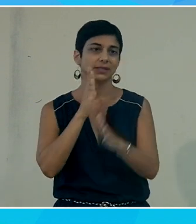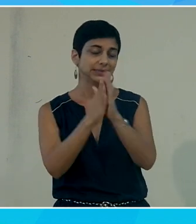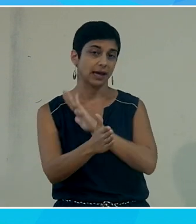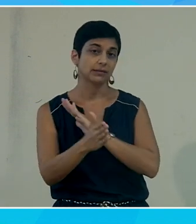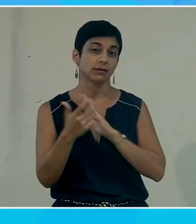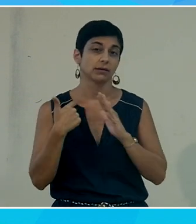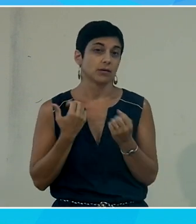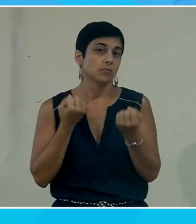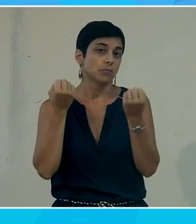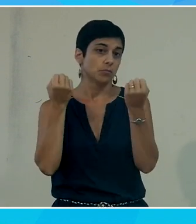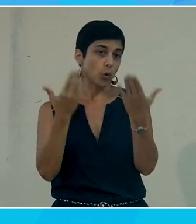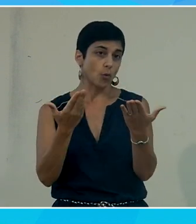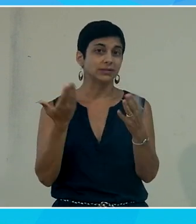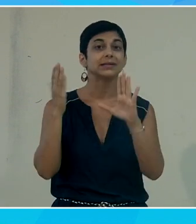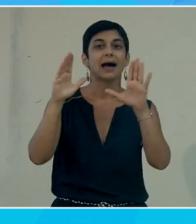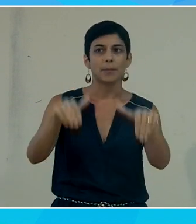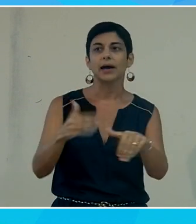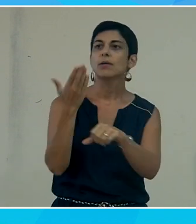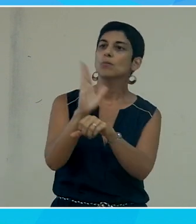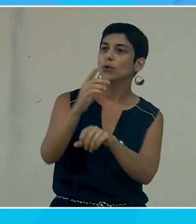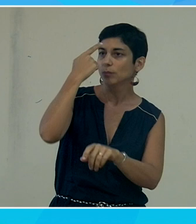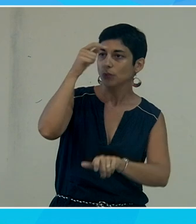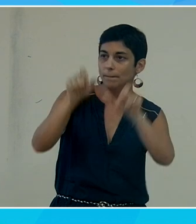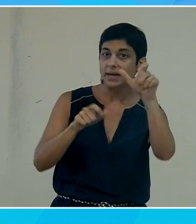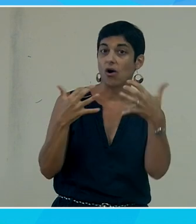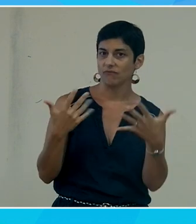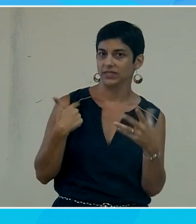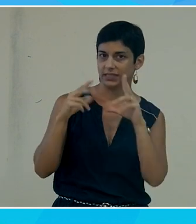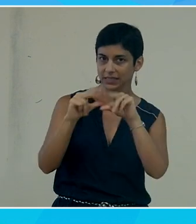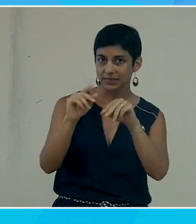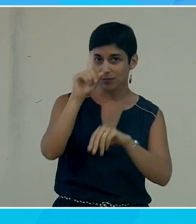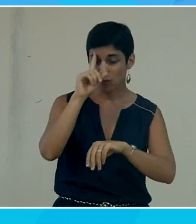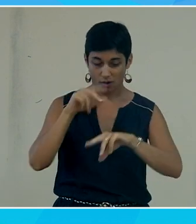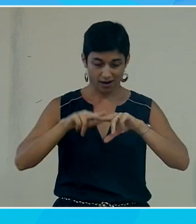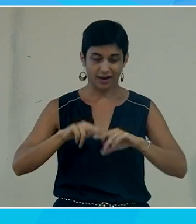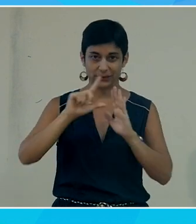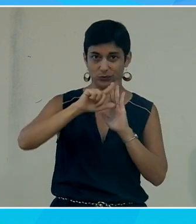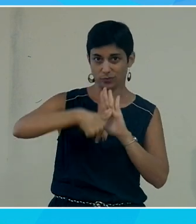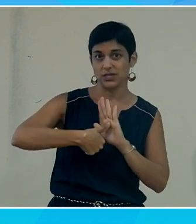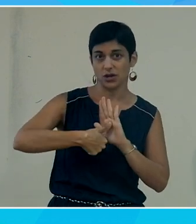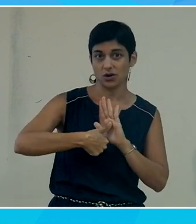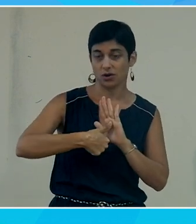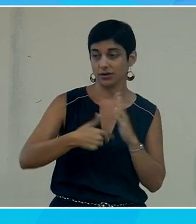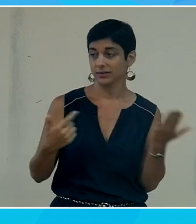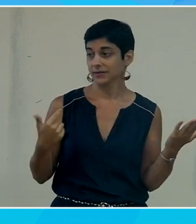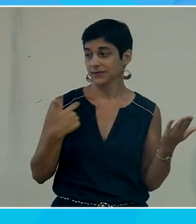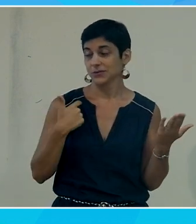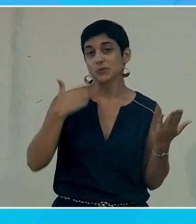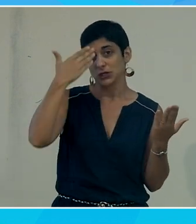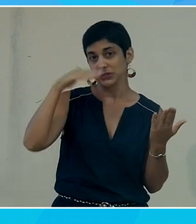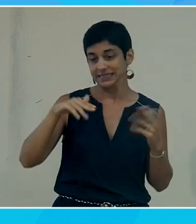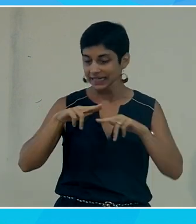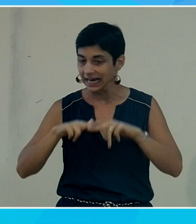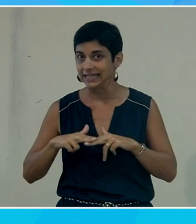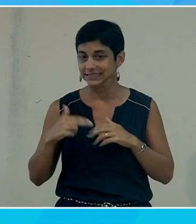de vous la faire éventuellement après pour ceux qui la souhaiteraient parce qu'il nous reste une demi-heure et moi j'ai l'idée de ce qu'il on va essayer